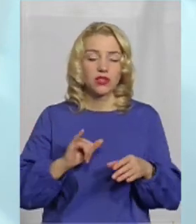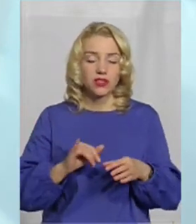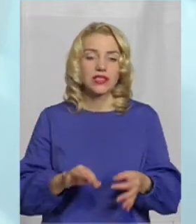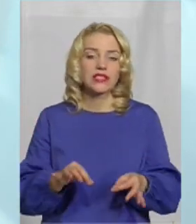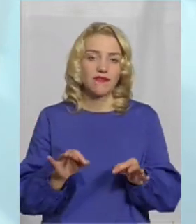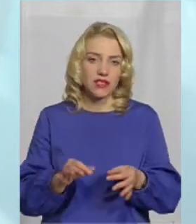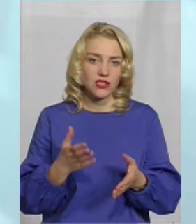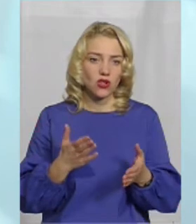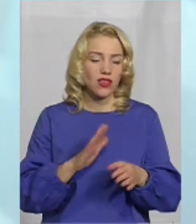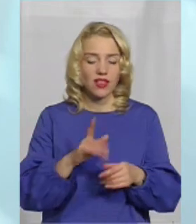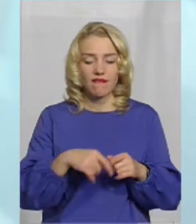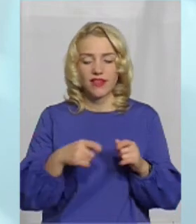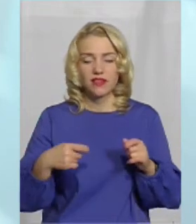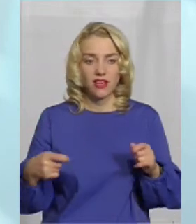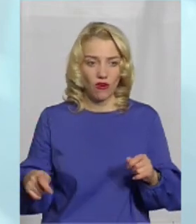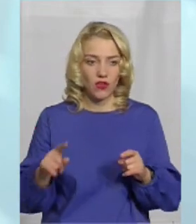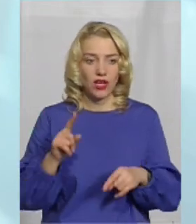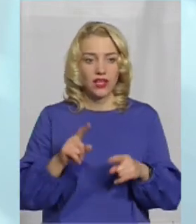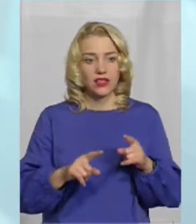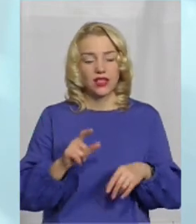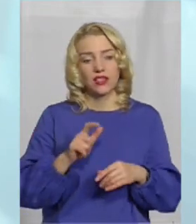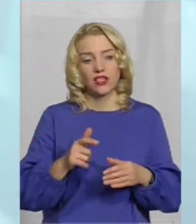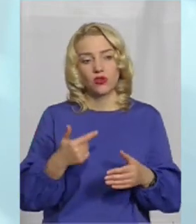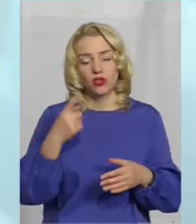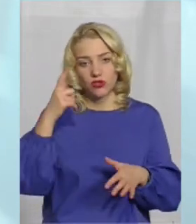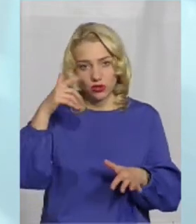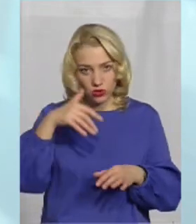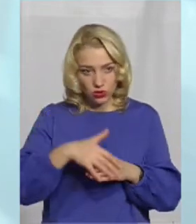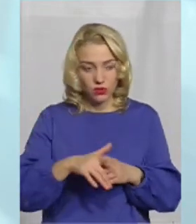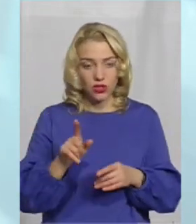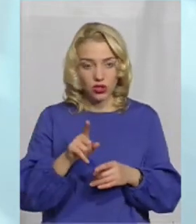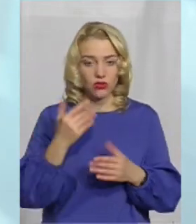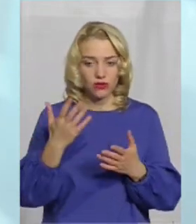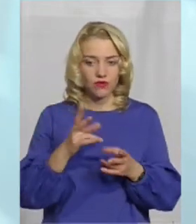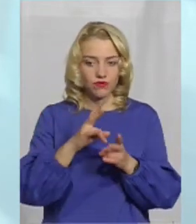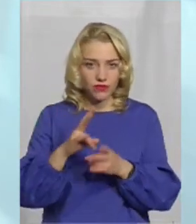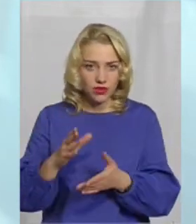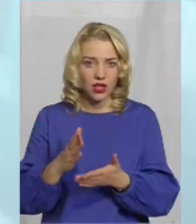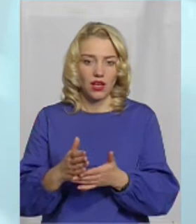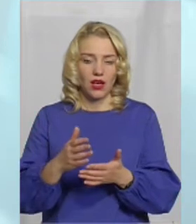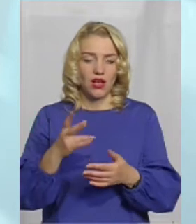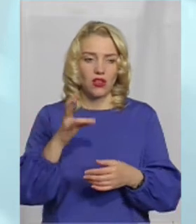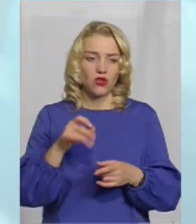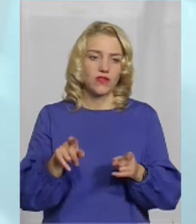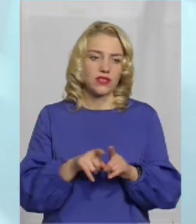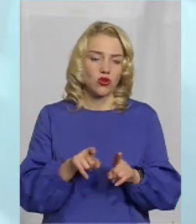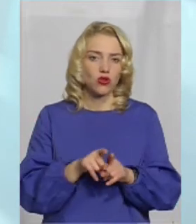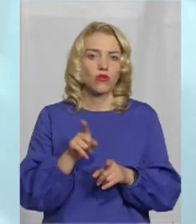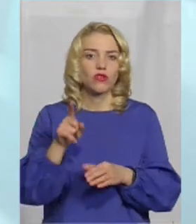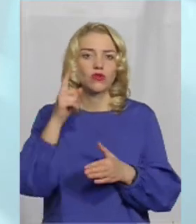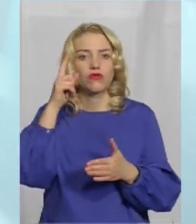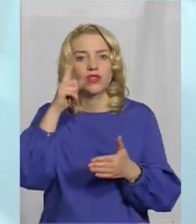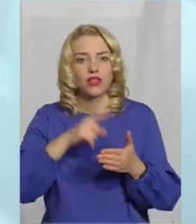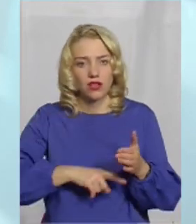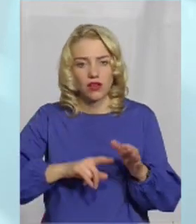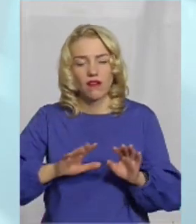Ну, і, звісно, що не відтягувати, бо деякі люди вже начебто і розуміють, що вони стали жертвою шахраїв, але все-таки в них ще жевріє сподівання,